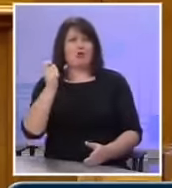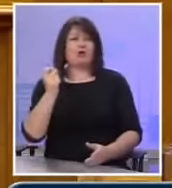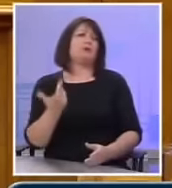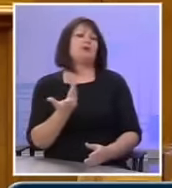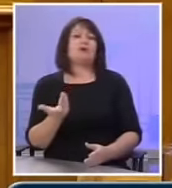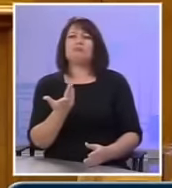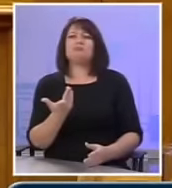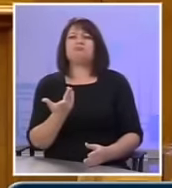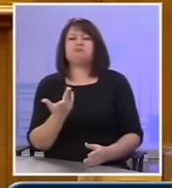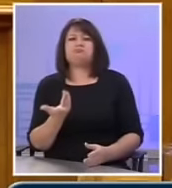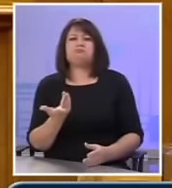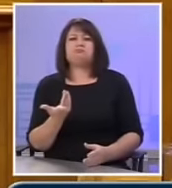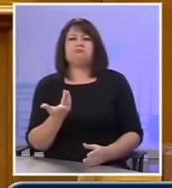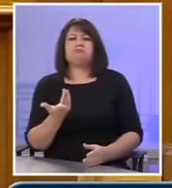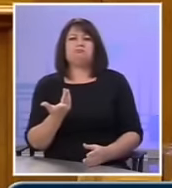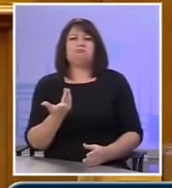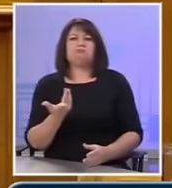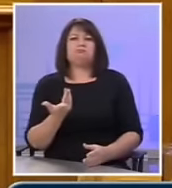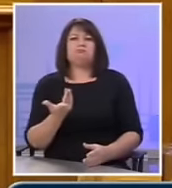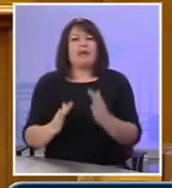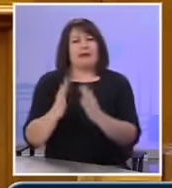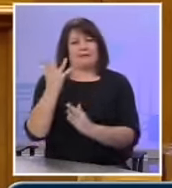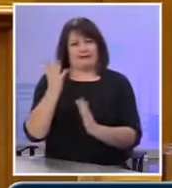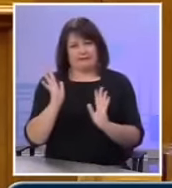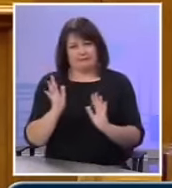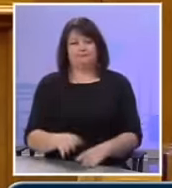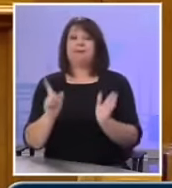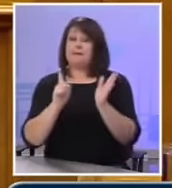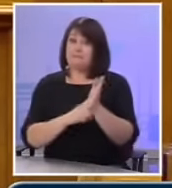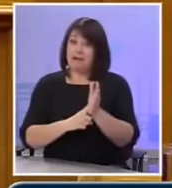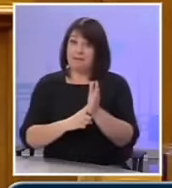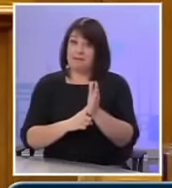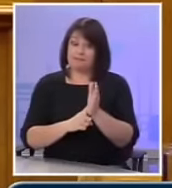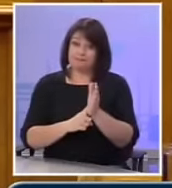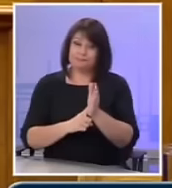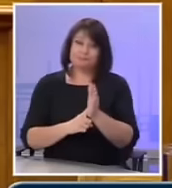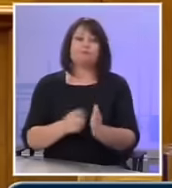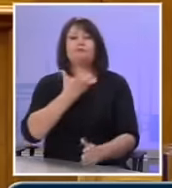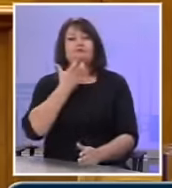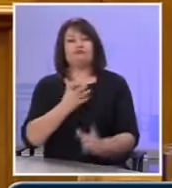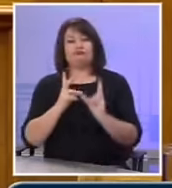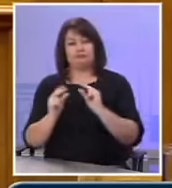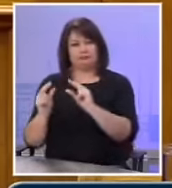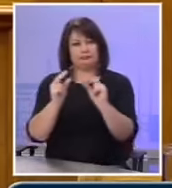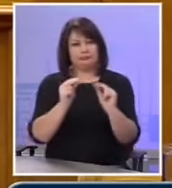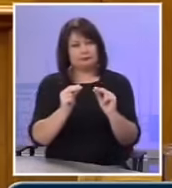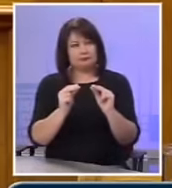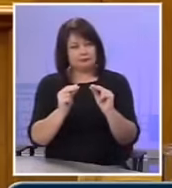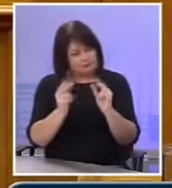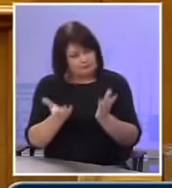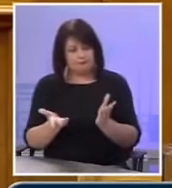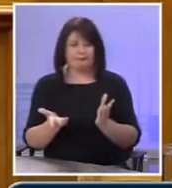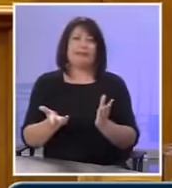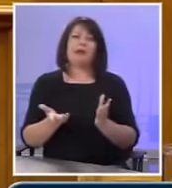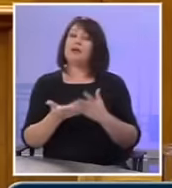για την ανάπτυξη. Άρα πρέπει, αν είναι να κάνουμε σοβαρές συζητήσεις που να μας ακούνε